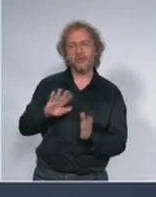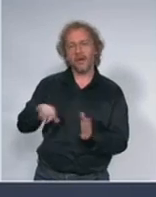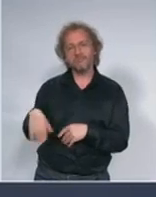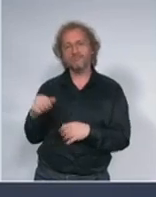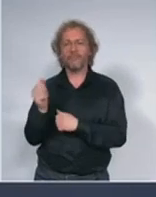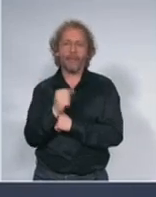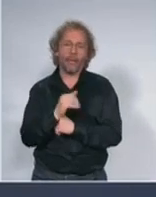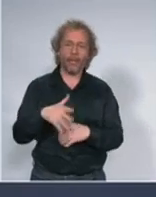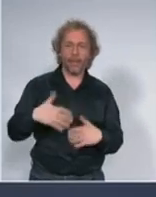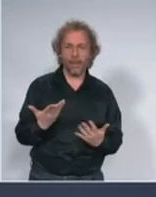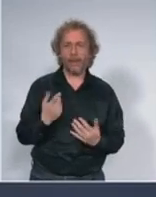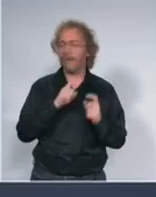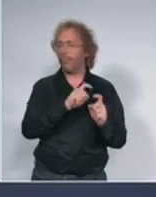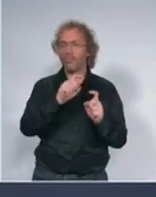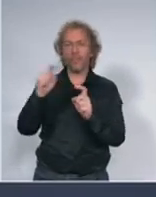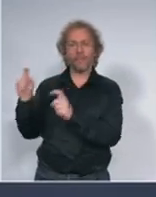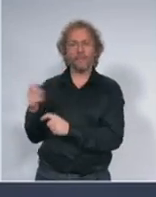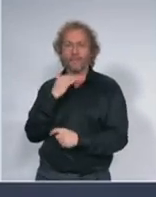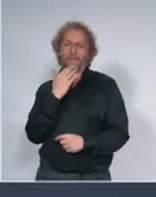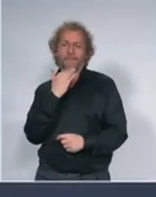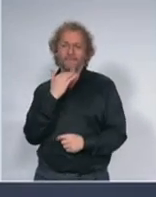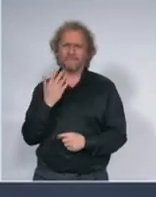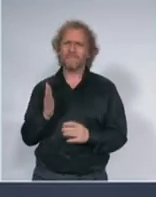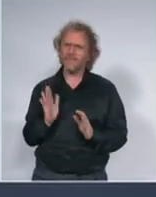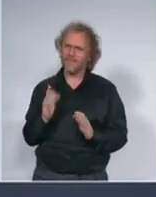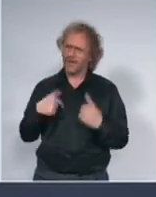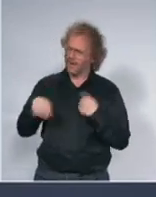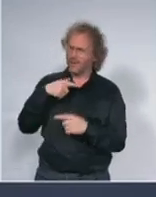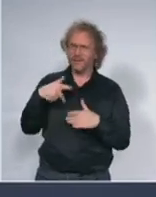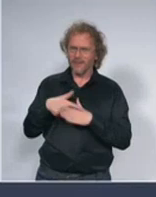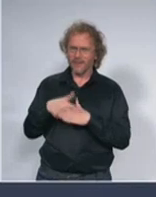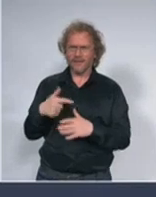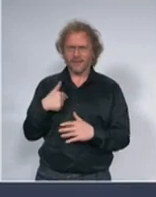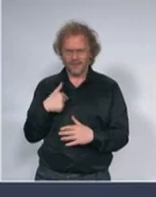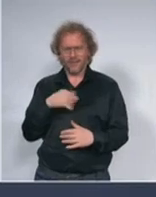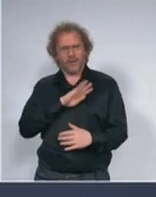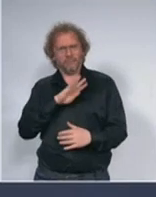ugrožavaju sve prvo sebe pa onda sve sve ostale znate